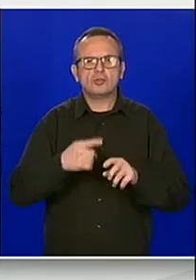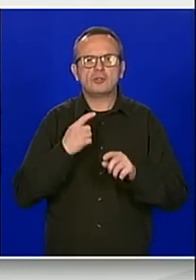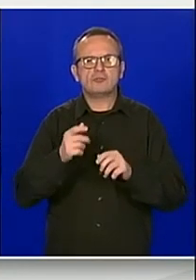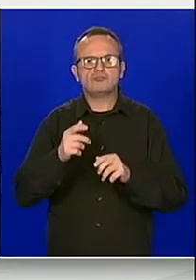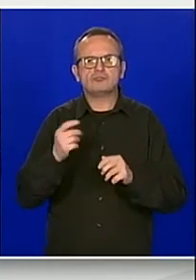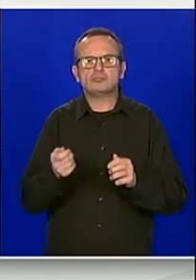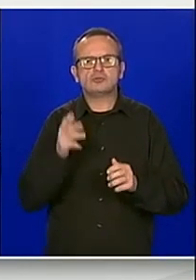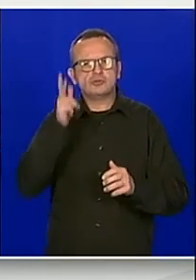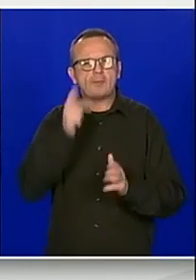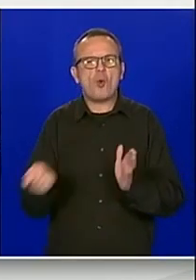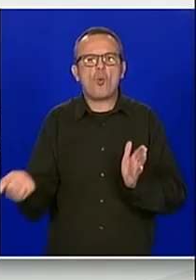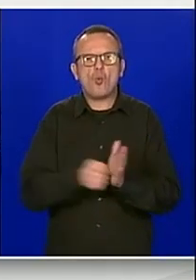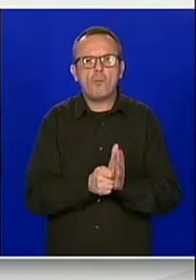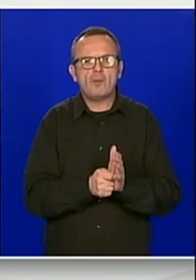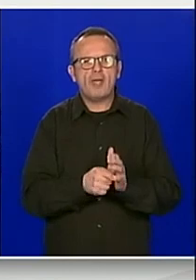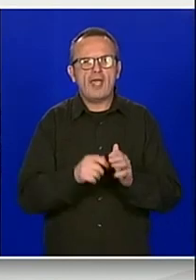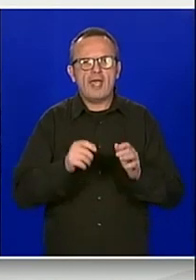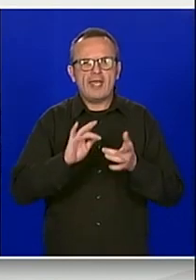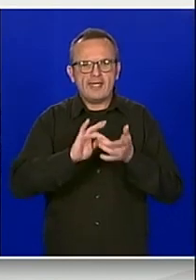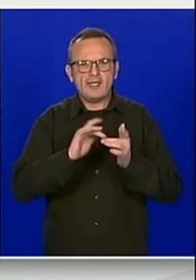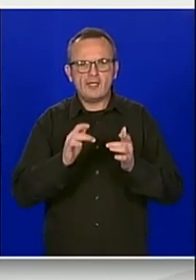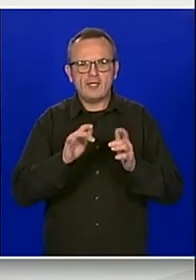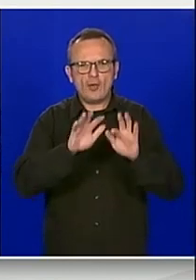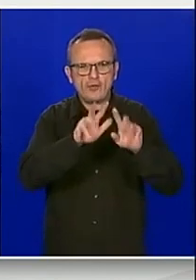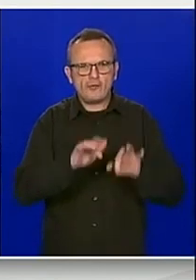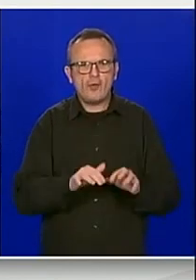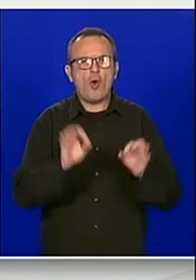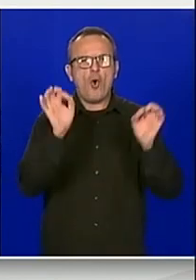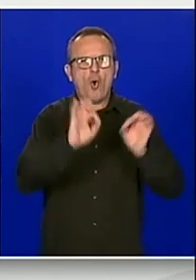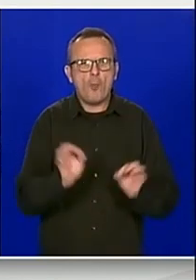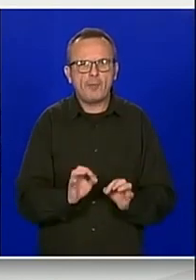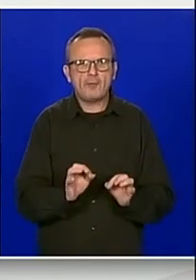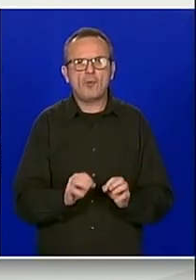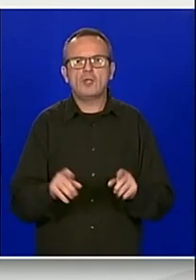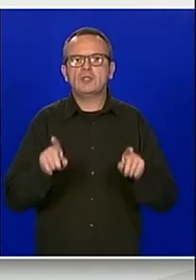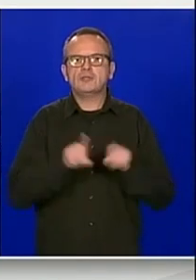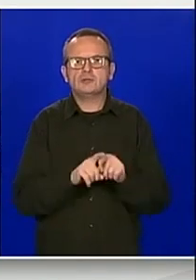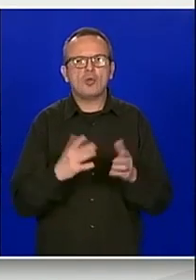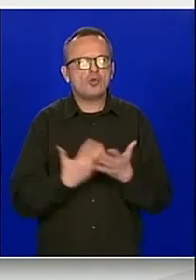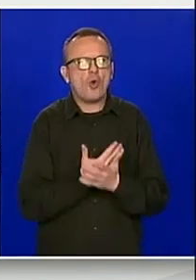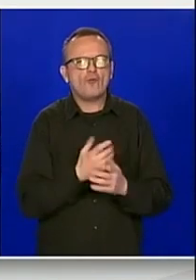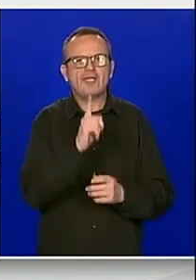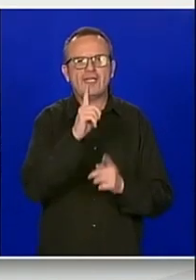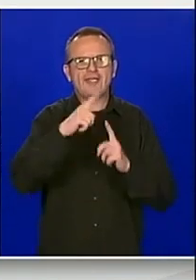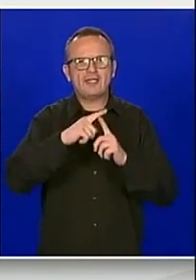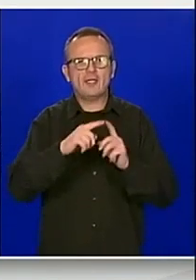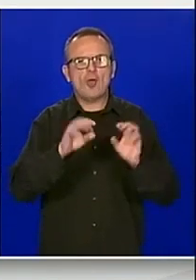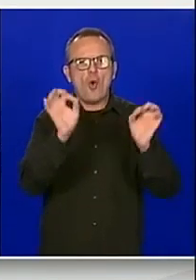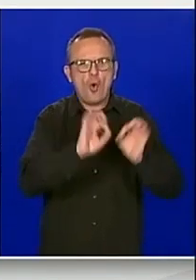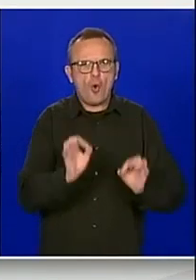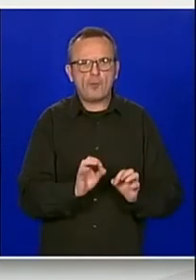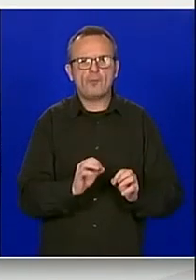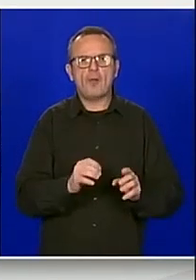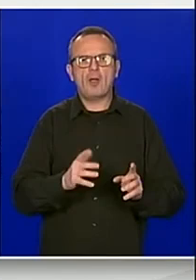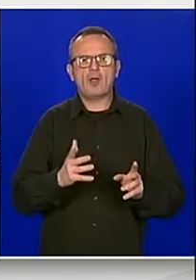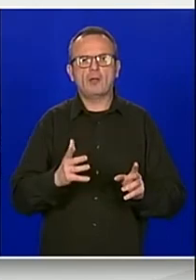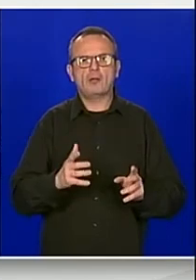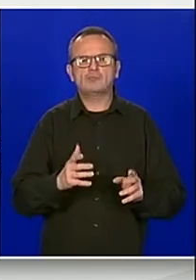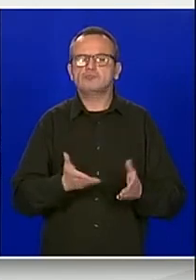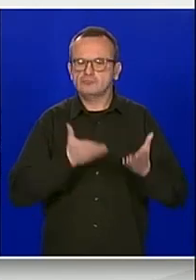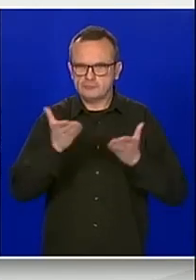financijskog leasinga, te sklapanje ugovora u vođenju novog IT sustava za upravljanje ljudskim potencijalima. Izvolite.